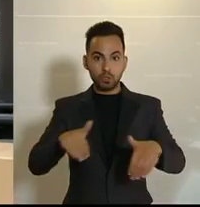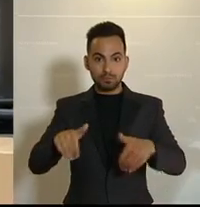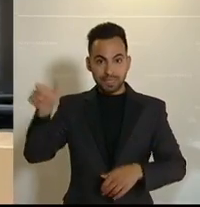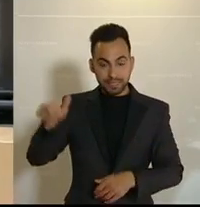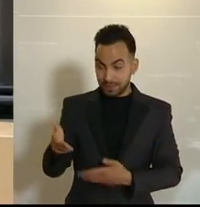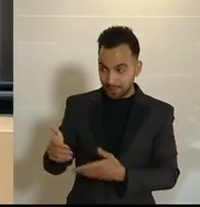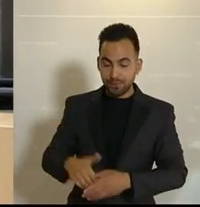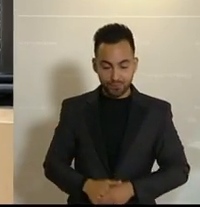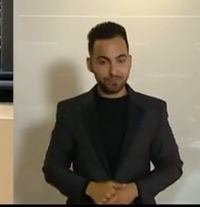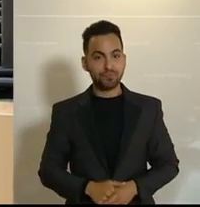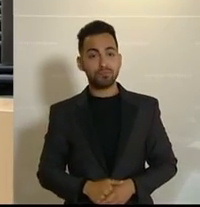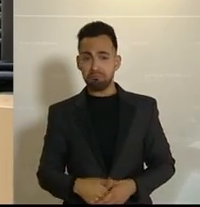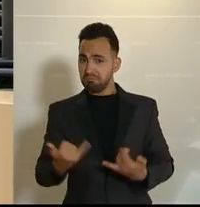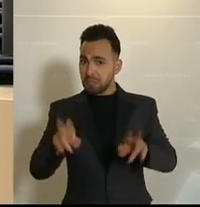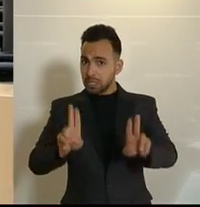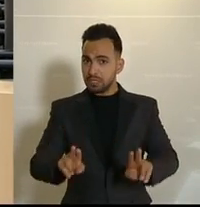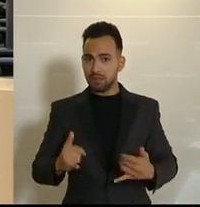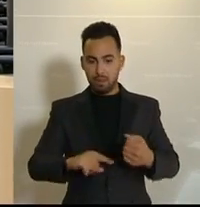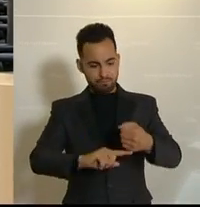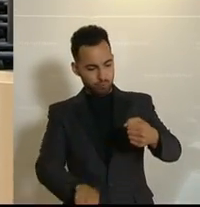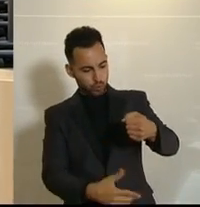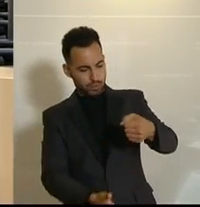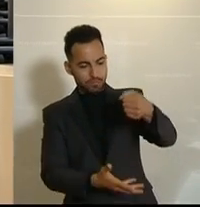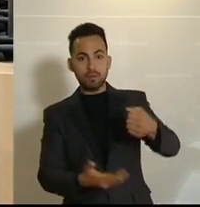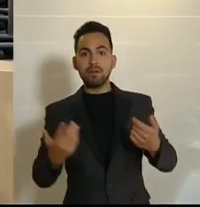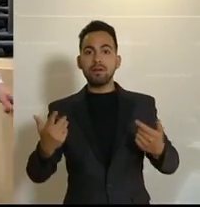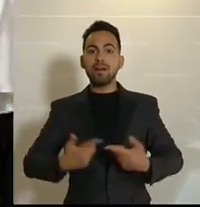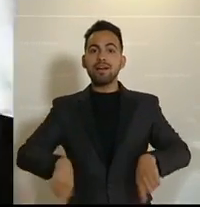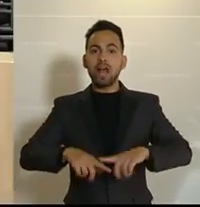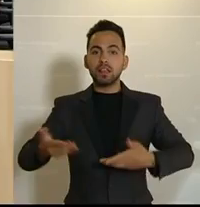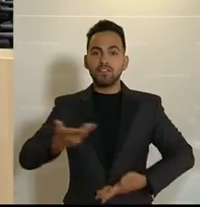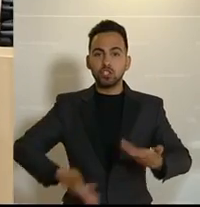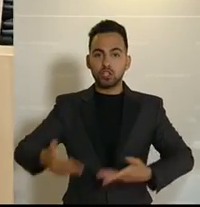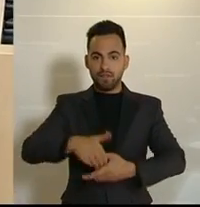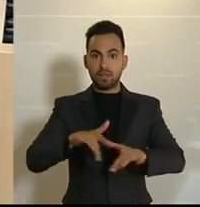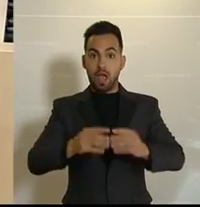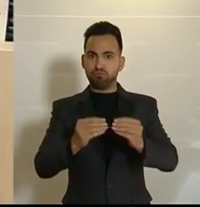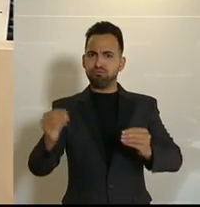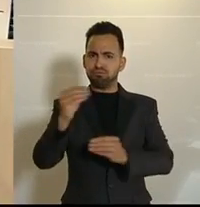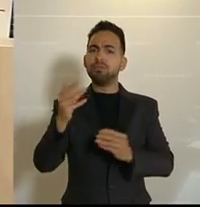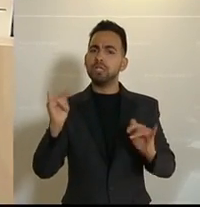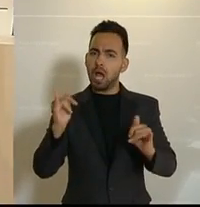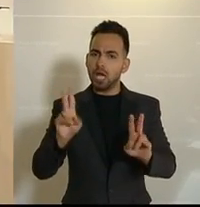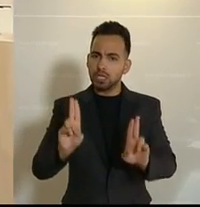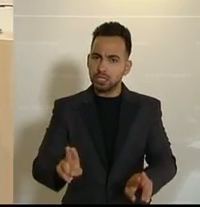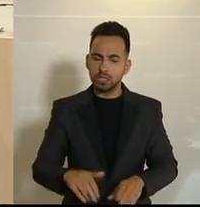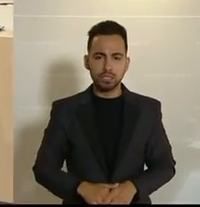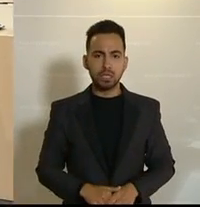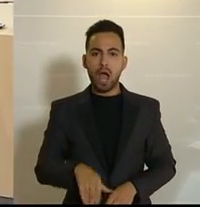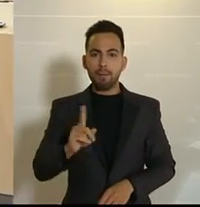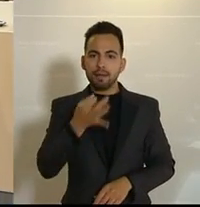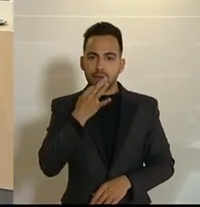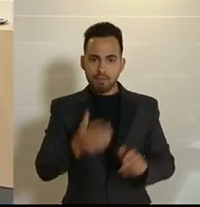Und am Wort ist Alois Kainz von der FPÖ. haben in der Landwirtschaft, was eine Aufstockung erfahren hat. Aber jedoch bei genauerer